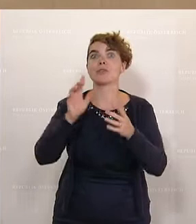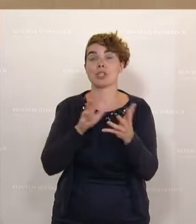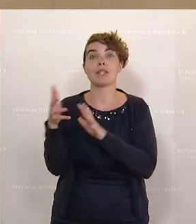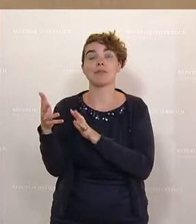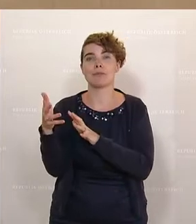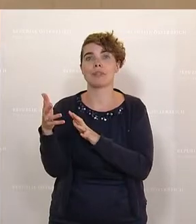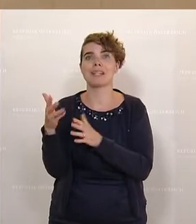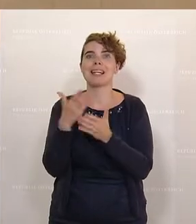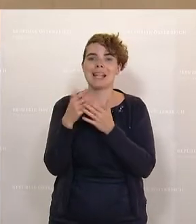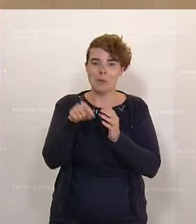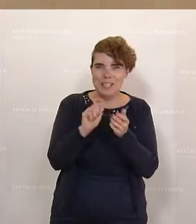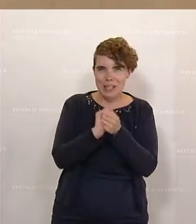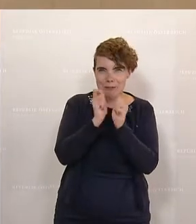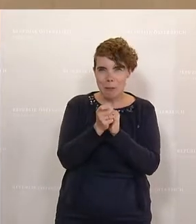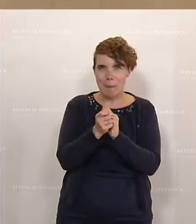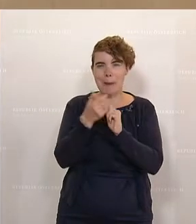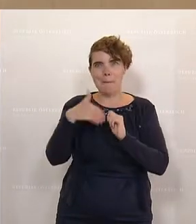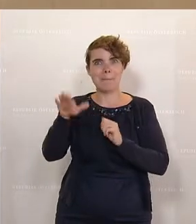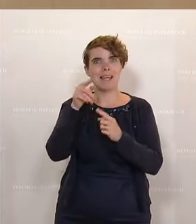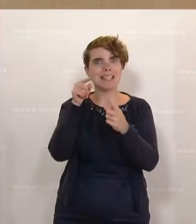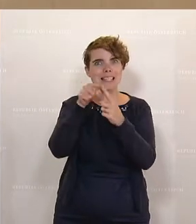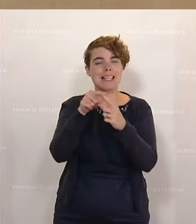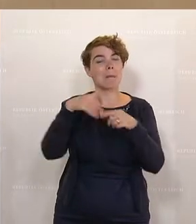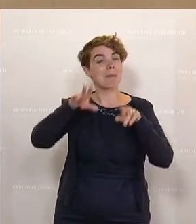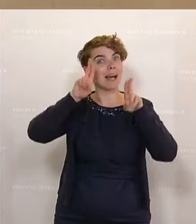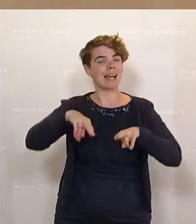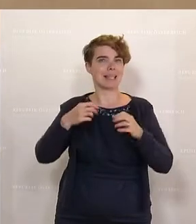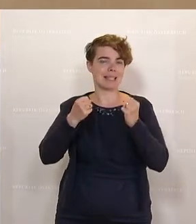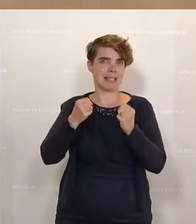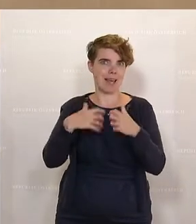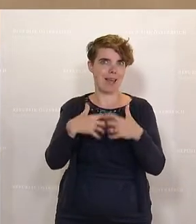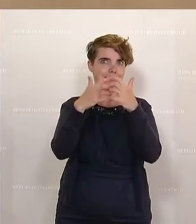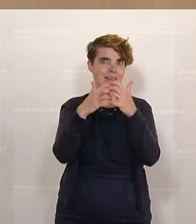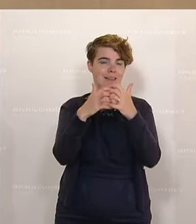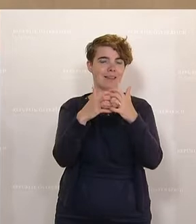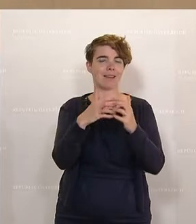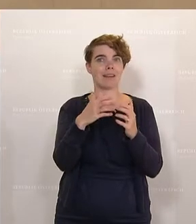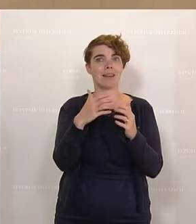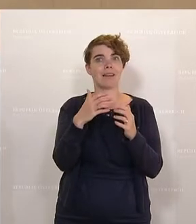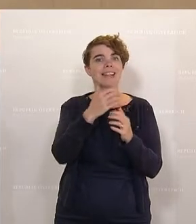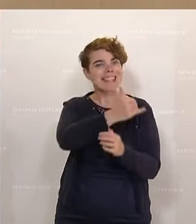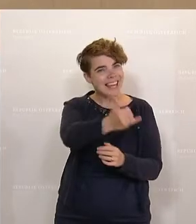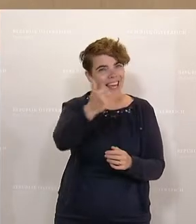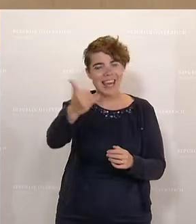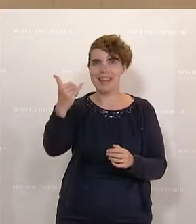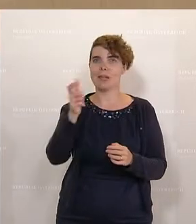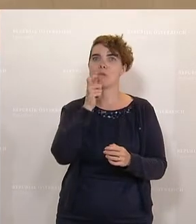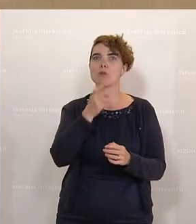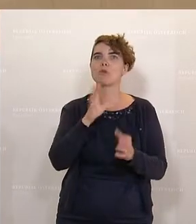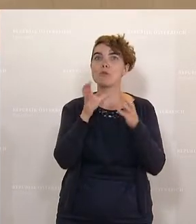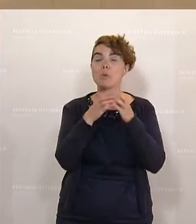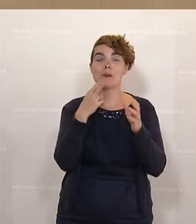Ziele der Reform, hier mehr Rechtssicherheit zu schaffen. Für jede beteiligte Berufsgruppe ist es jetzt